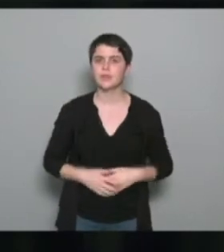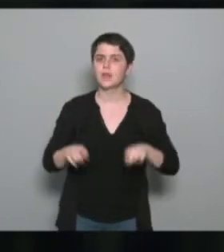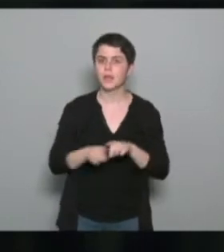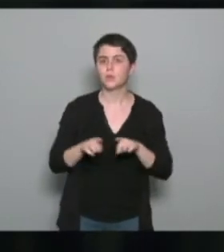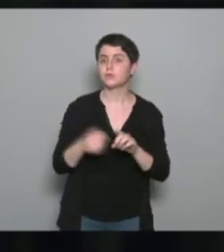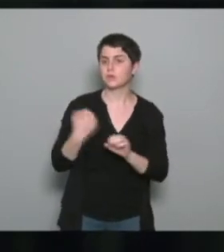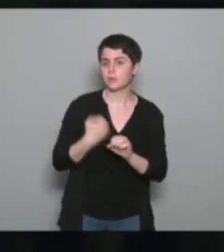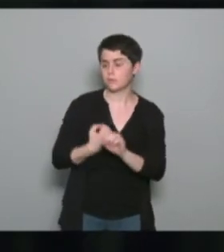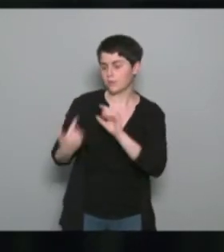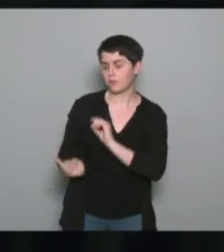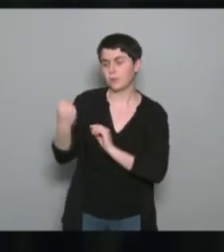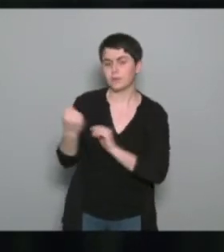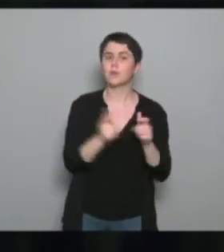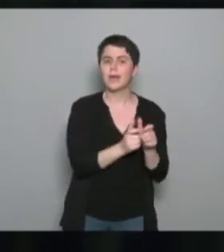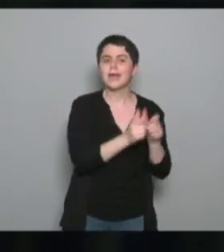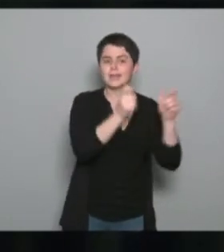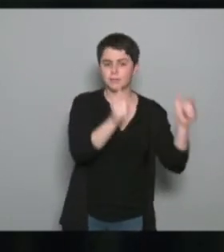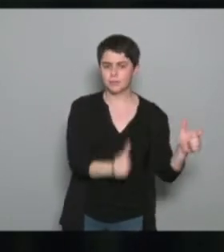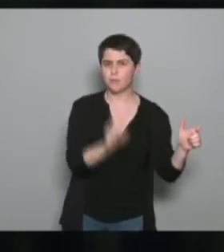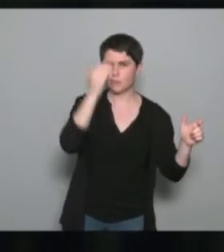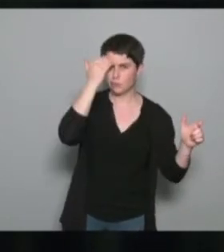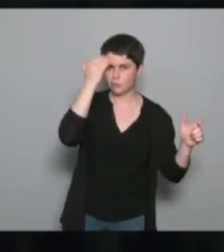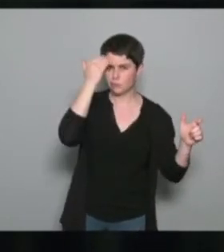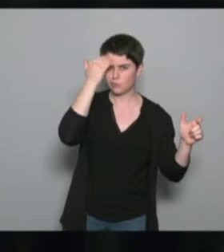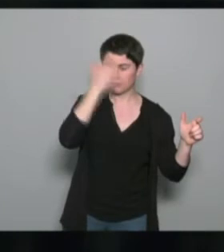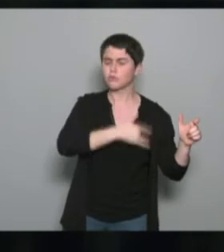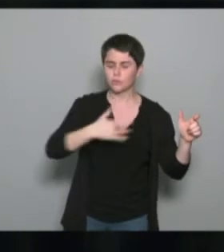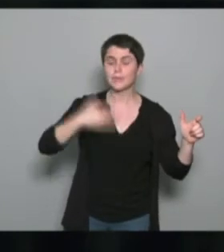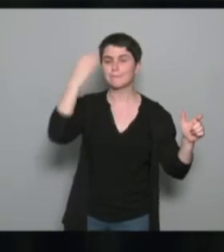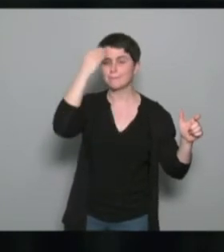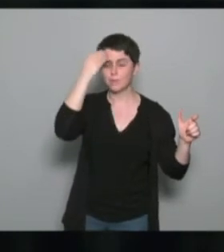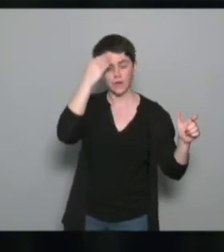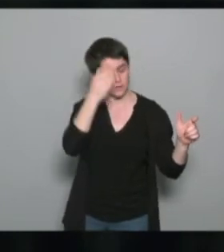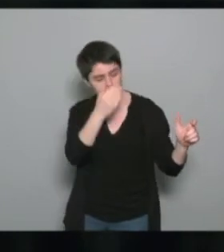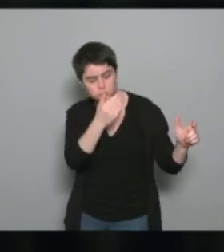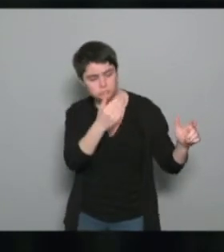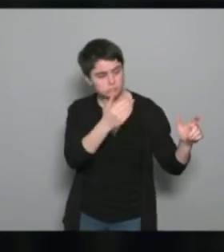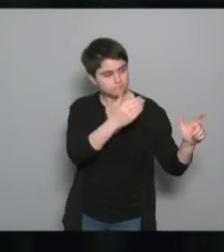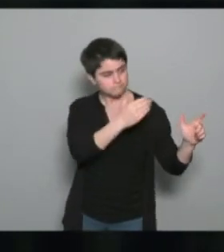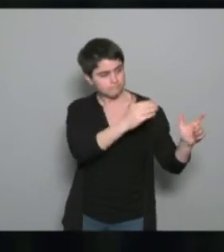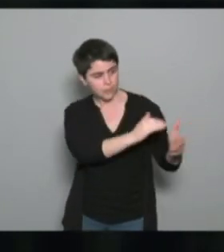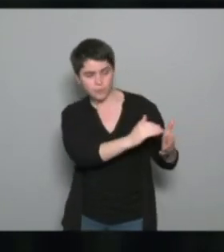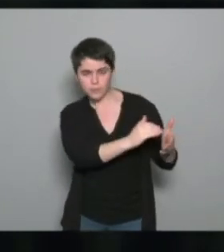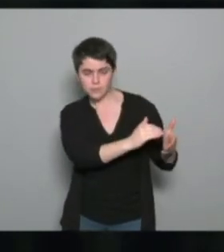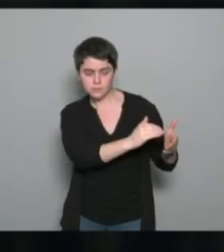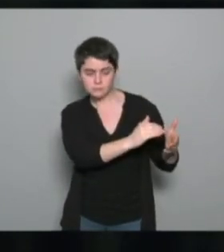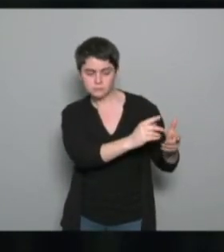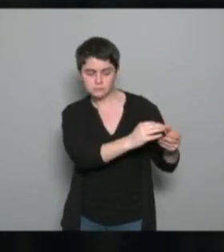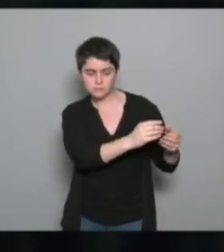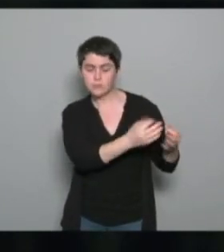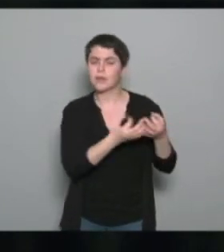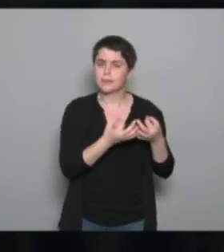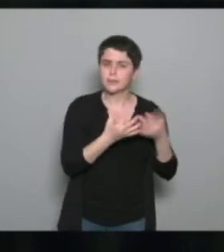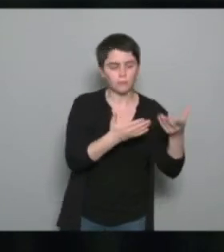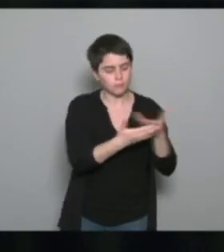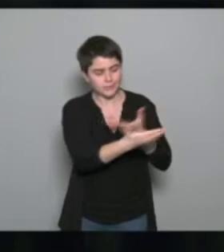avec l'établissement de santé mentale qui nous a permis d'avoir des temps d'information et d'échange avec un médecin